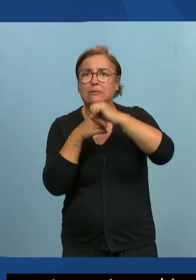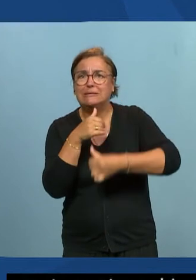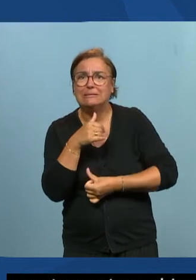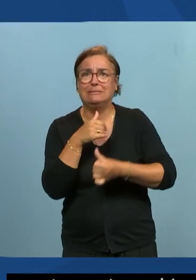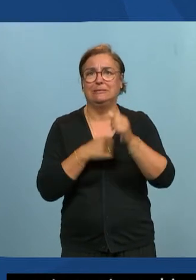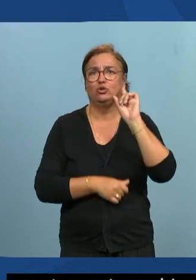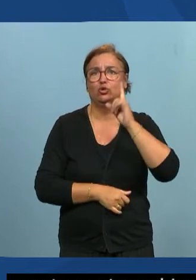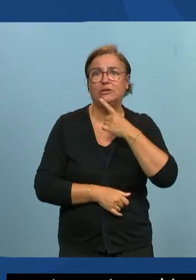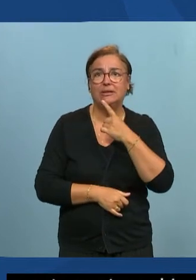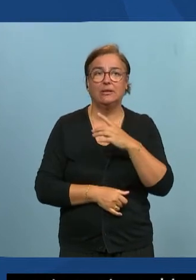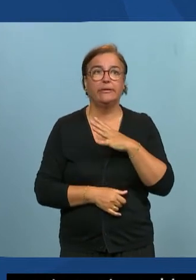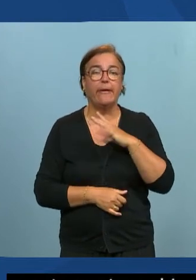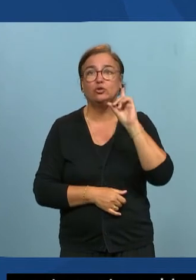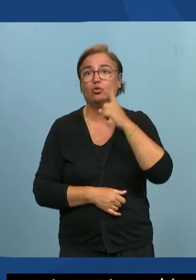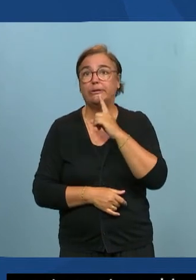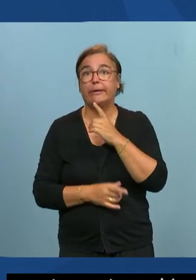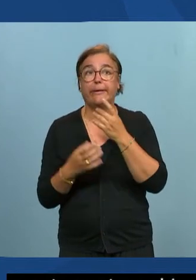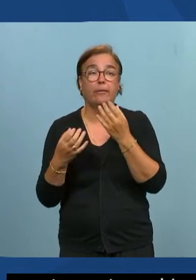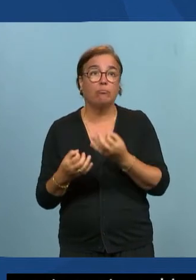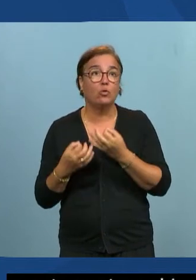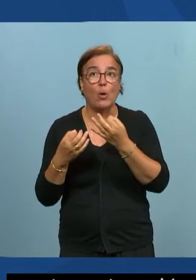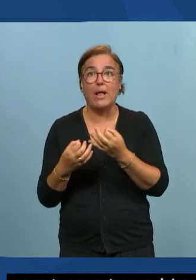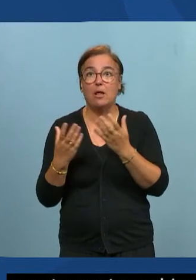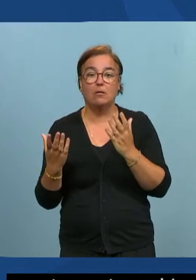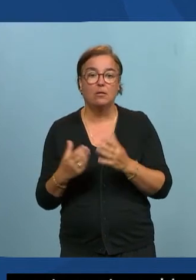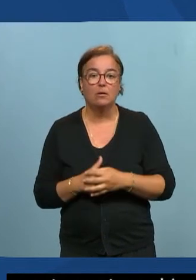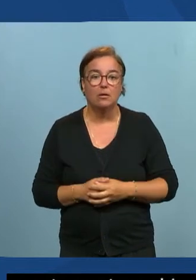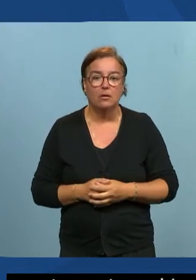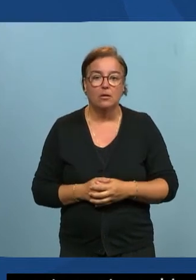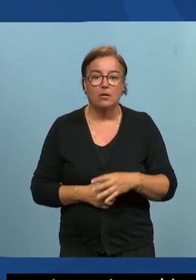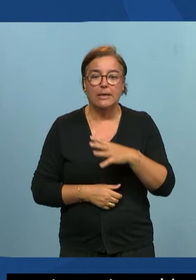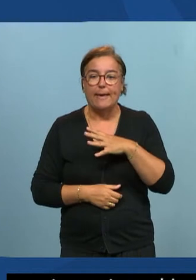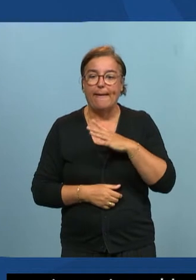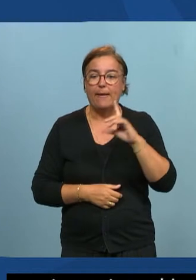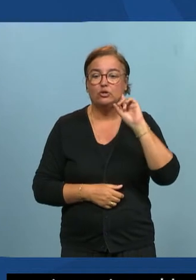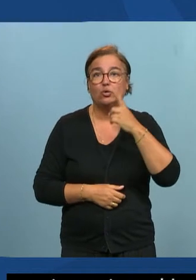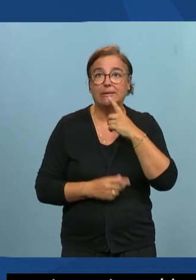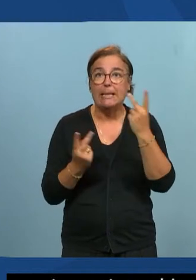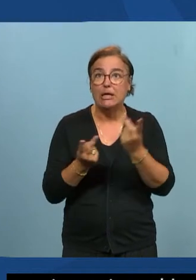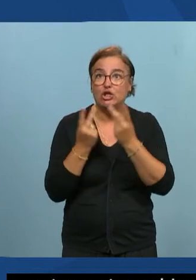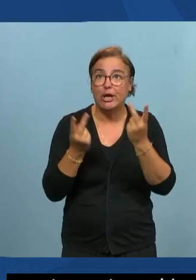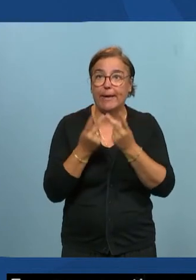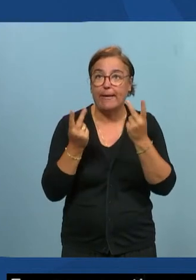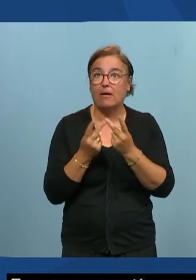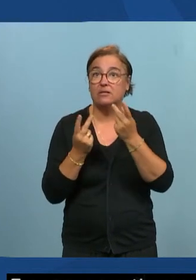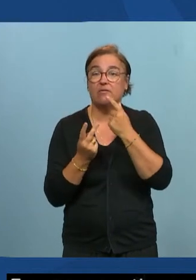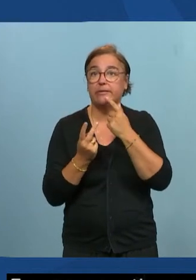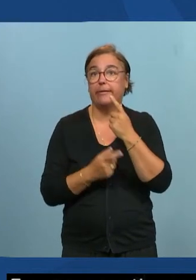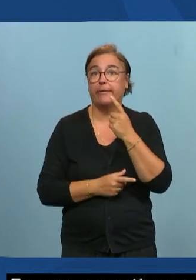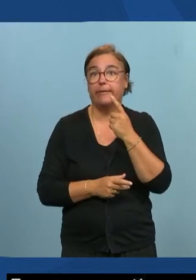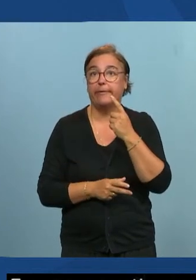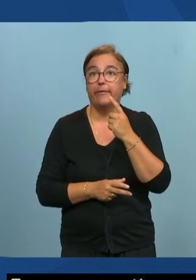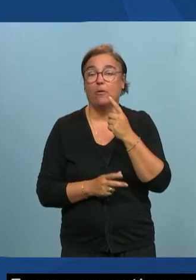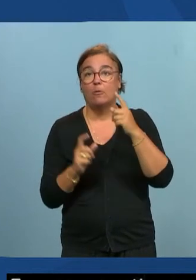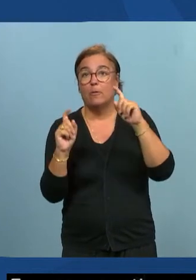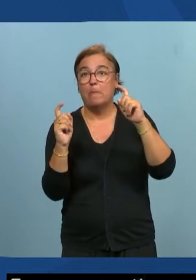vous avez une surdité normale en décimel une surdité légère avec une perte d'audition